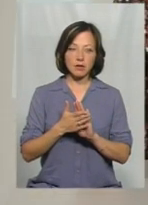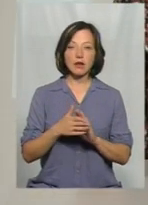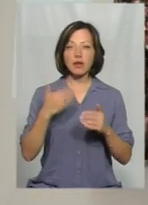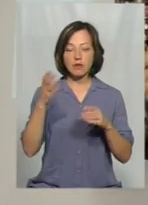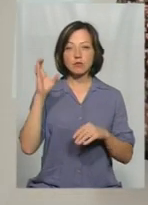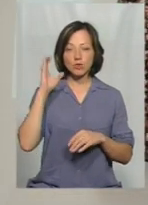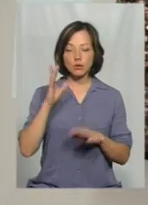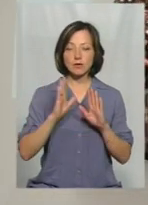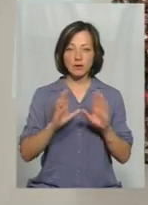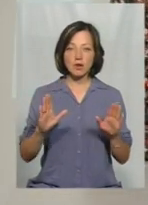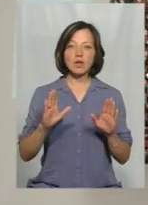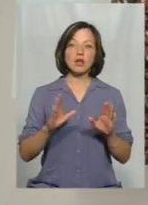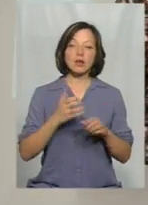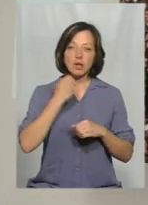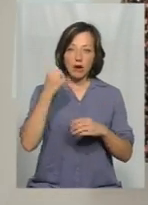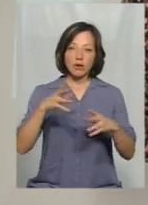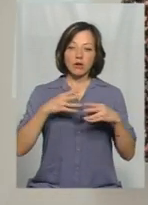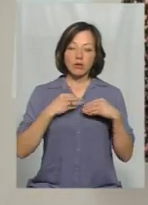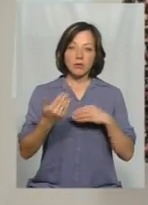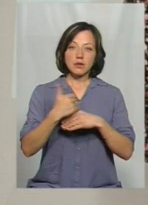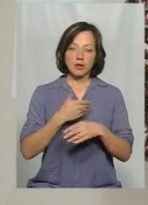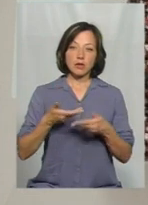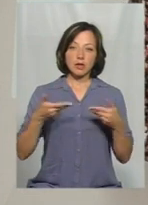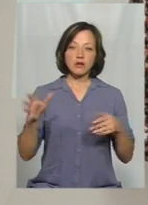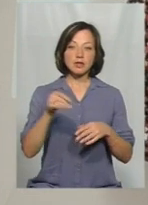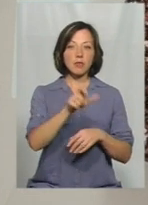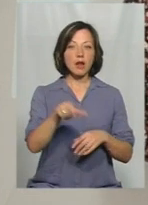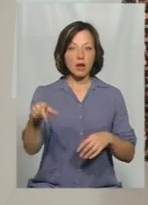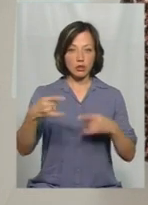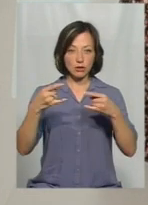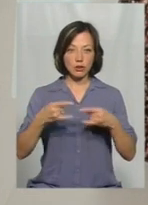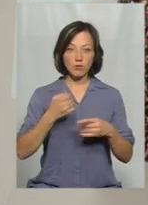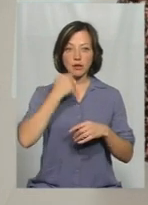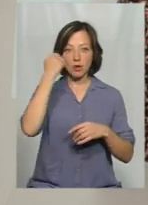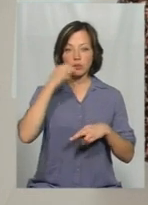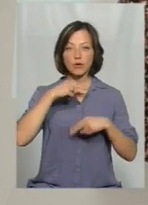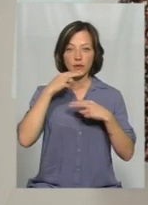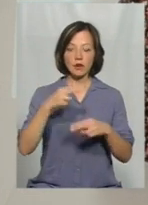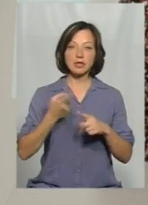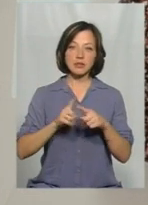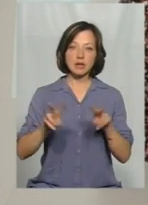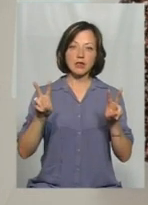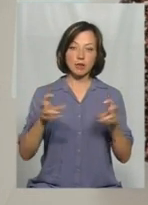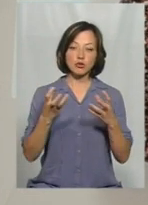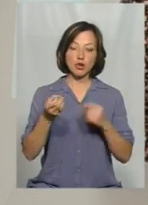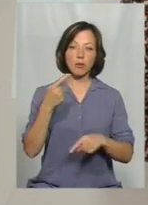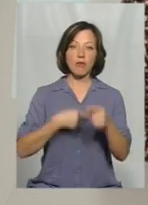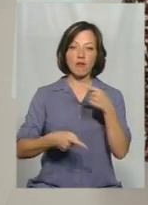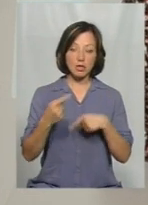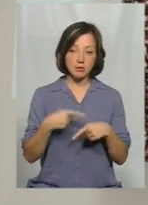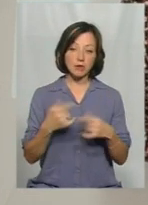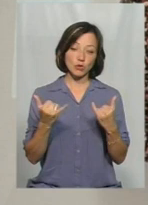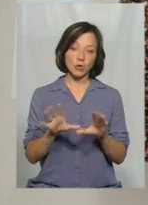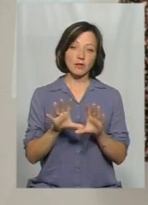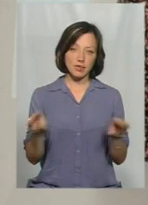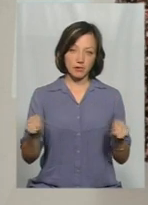Дякую, пане Руслану, пане Олеге, що завітали до нас, усім глядачам. Дякуємо за увагу. До цієї теми ми ще повернемось. А